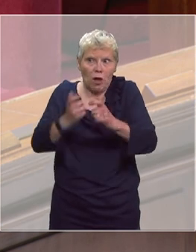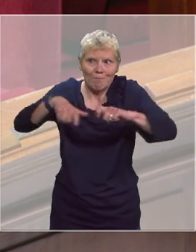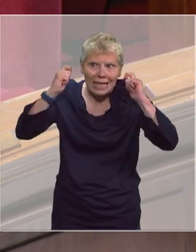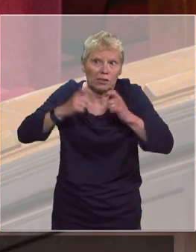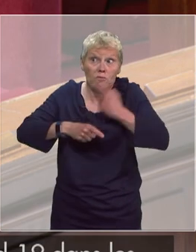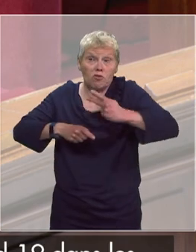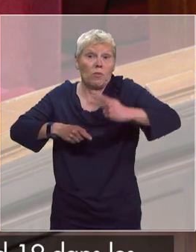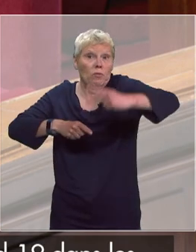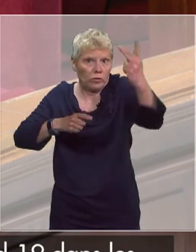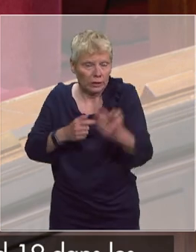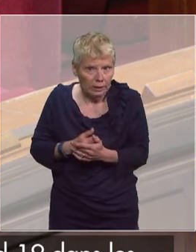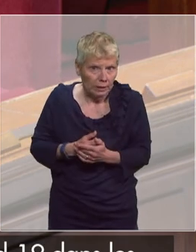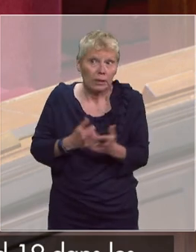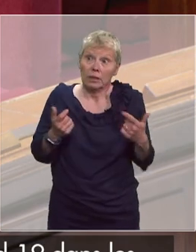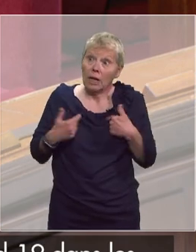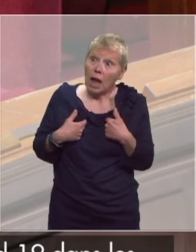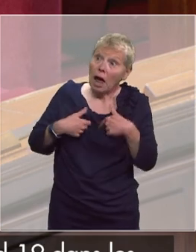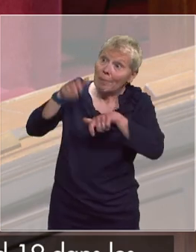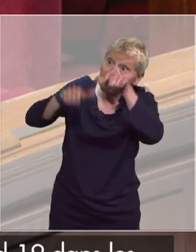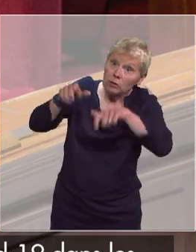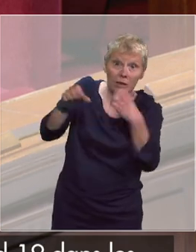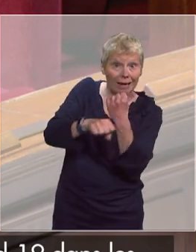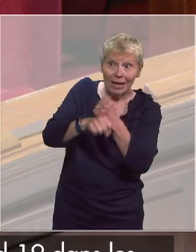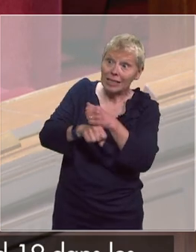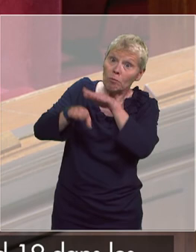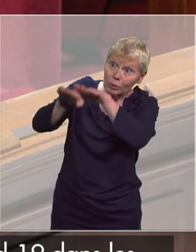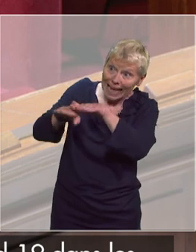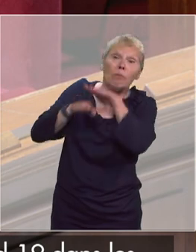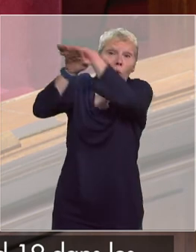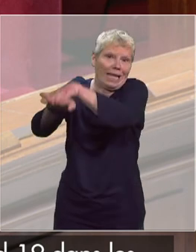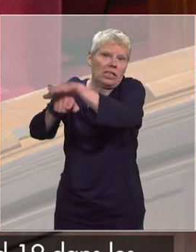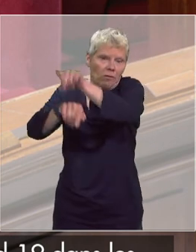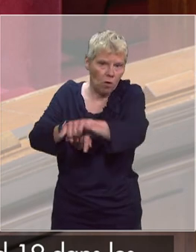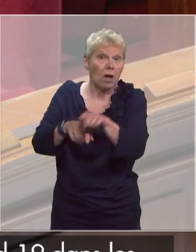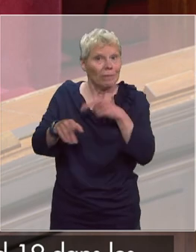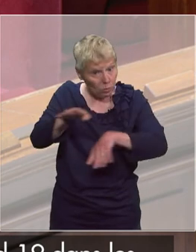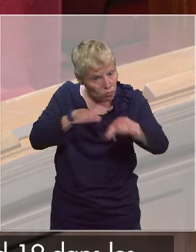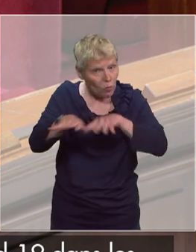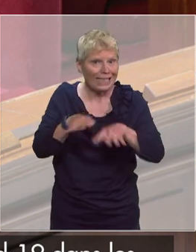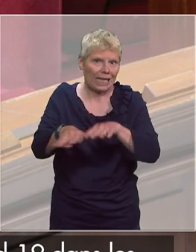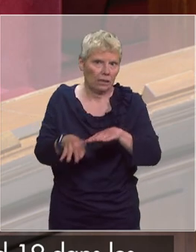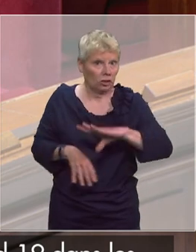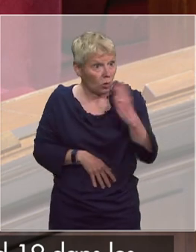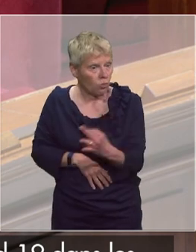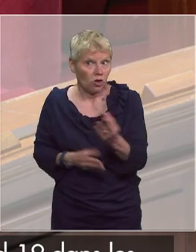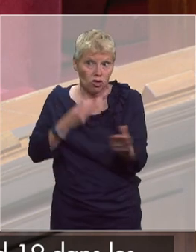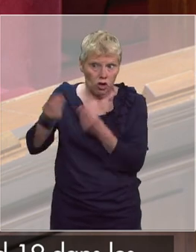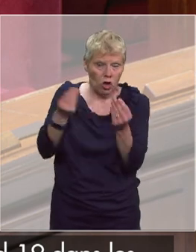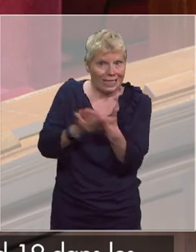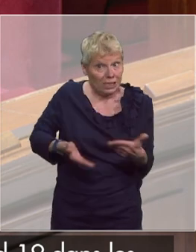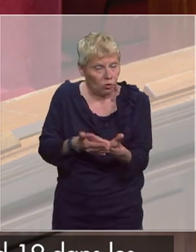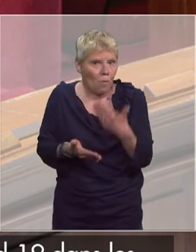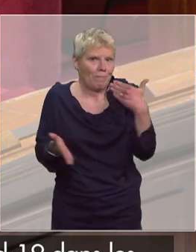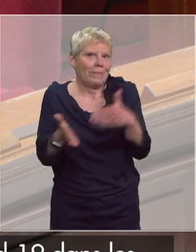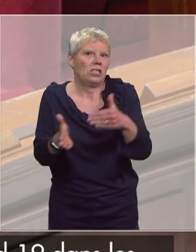À nous de protéger ceux qui nous protègent, vous avez raison, mais nous mettons tous les moyens en place pour pouvoir le faire dans les meilleures conditions possibles. Monsieur